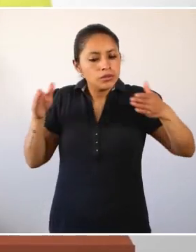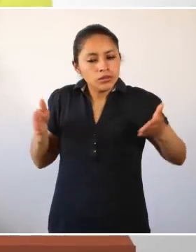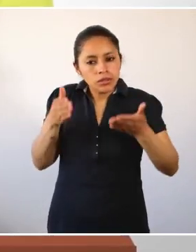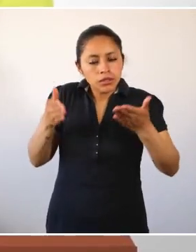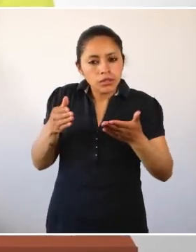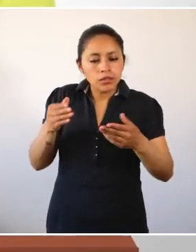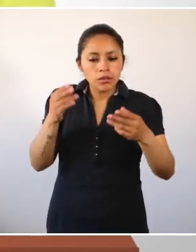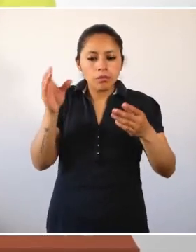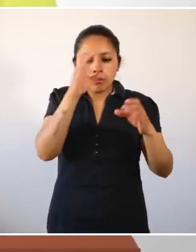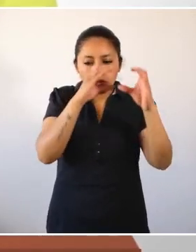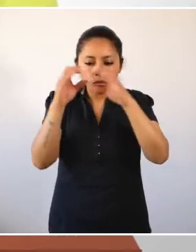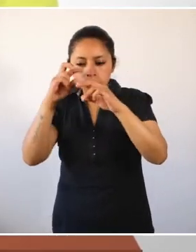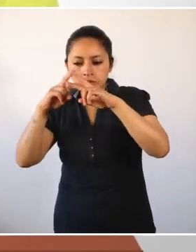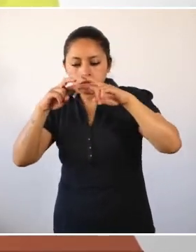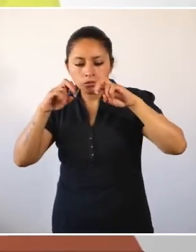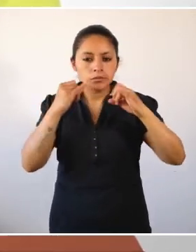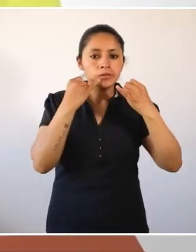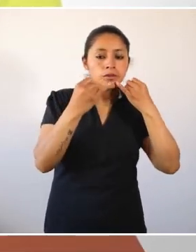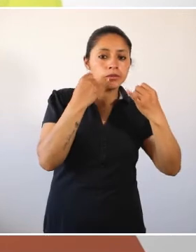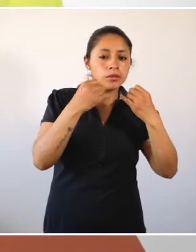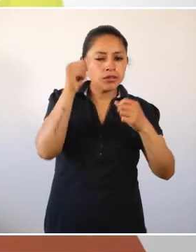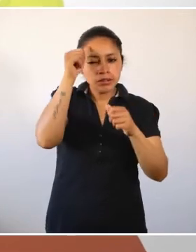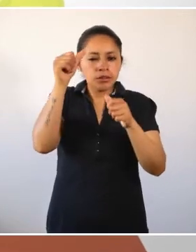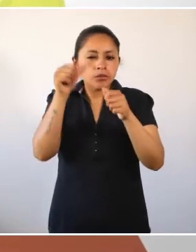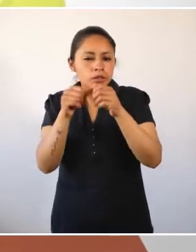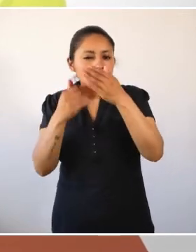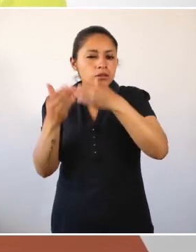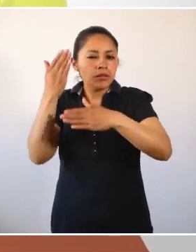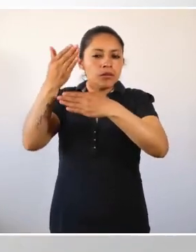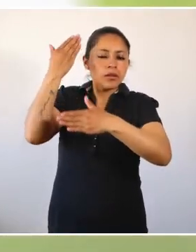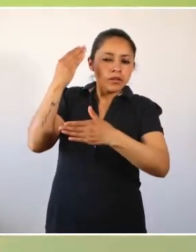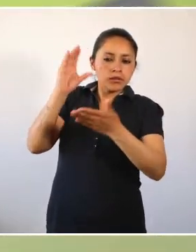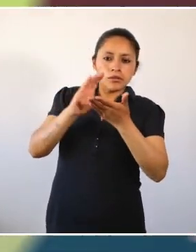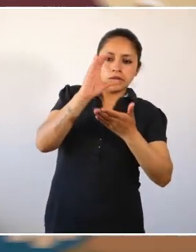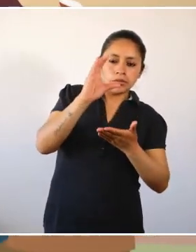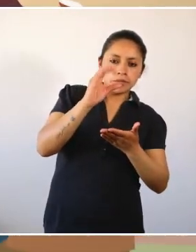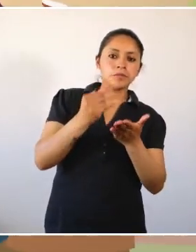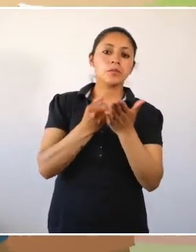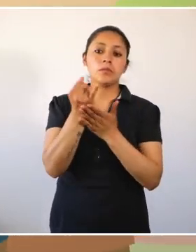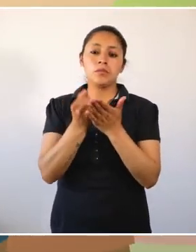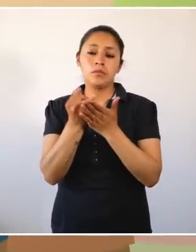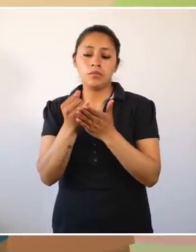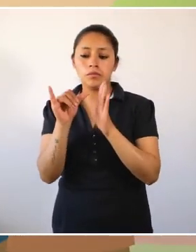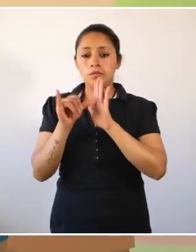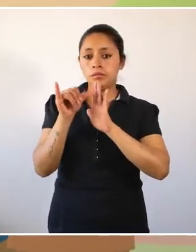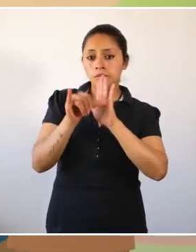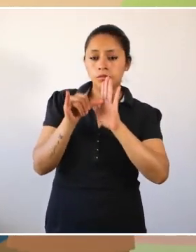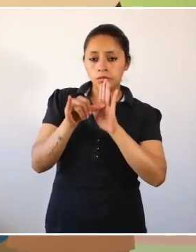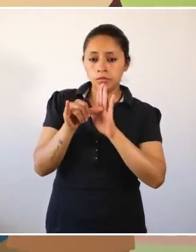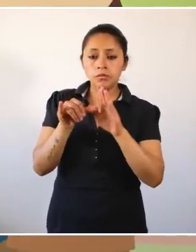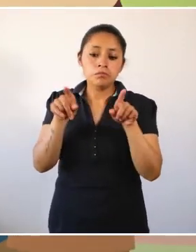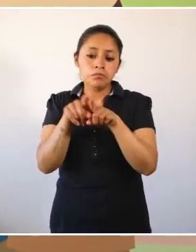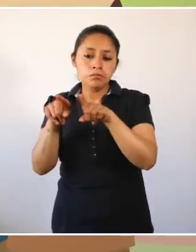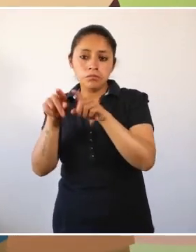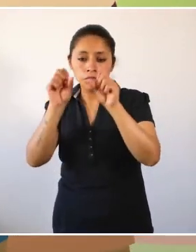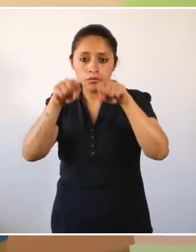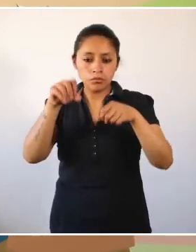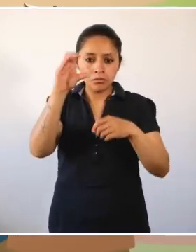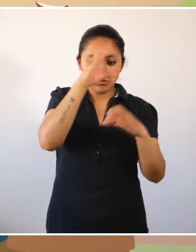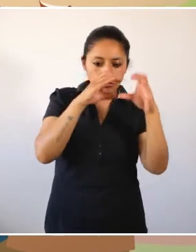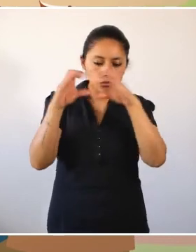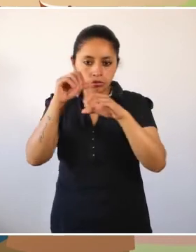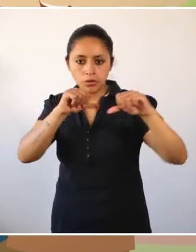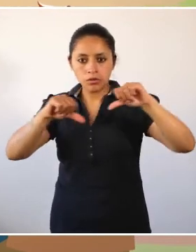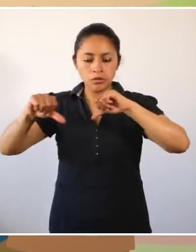patapi parlan kanku. Kai internet jinatak youtube ucupi wulachunata mazgai. Kanchis watamanta, chunka izkai watakama wa